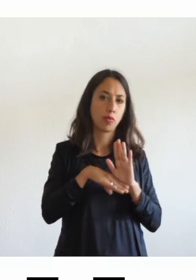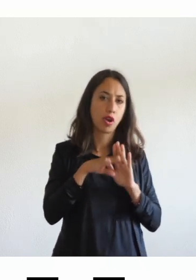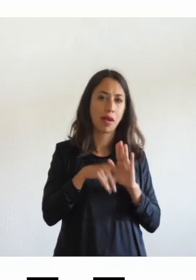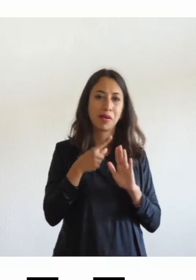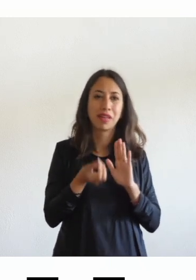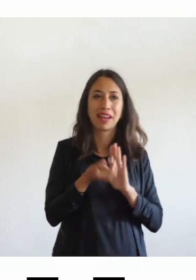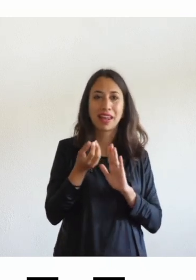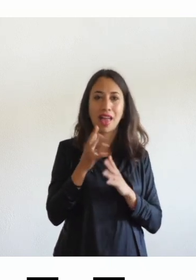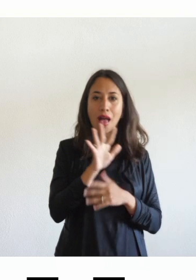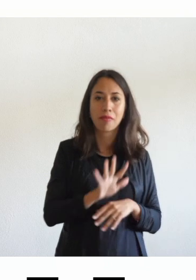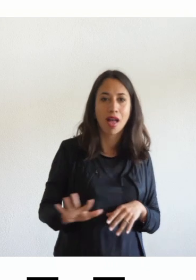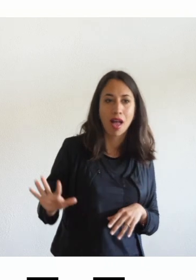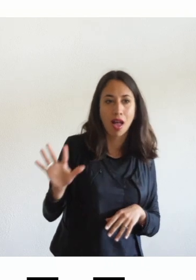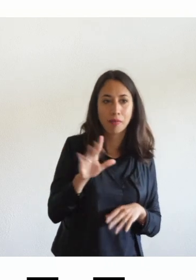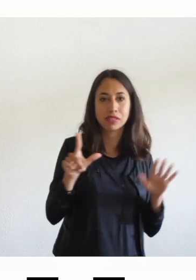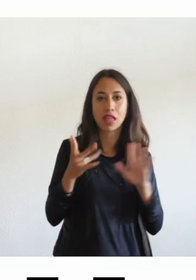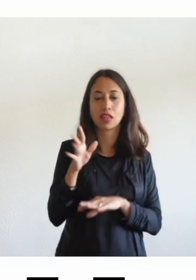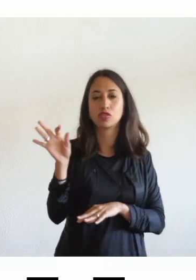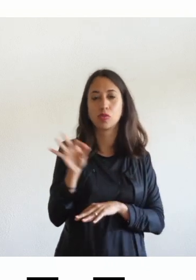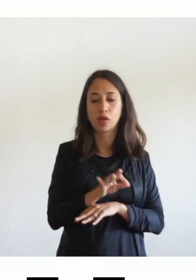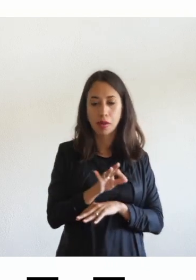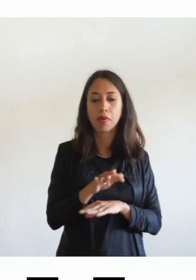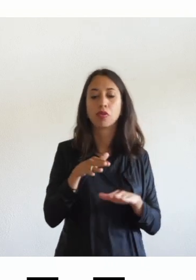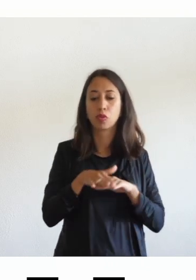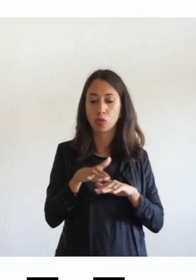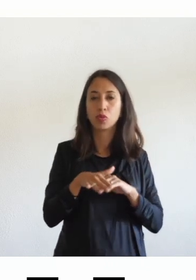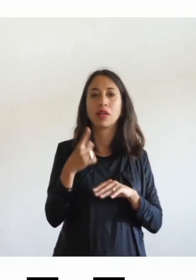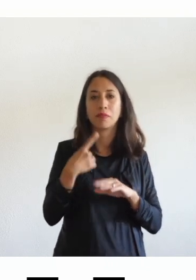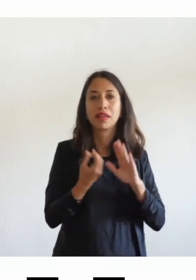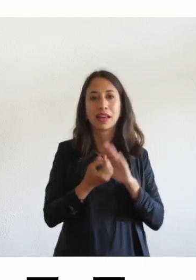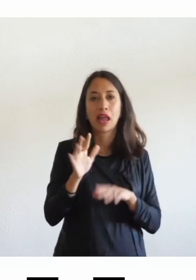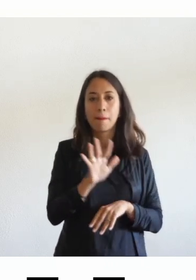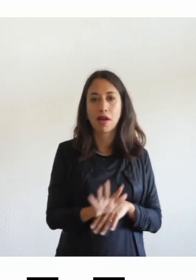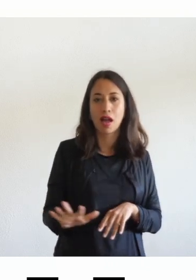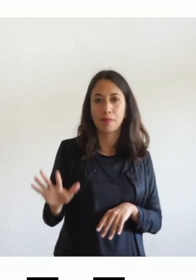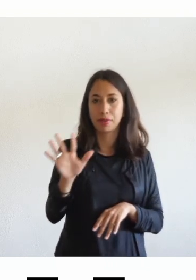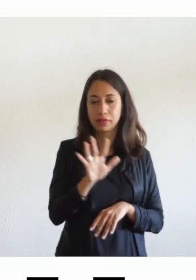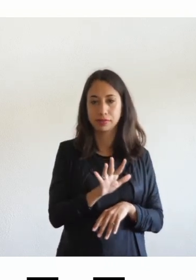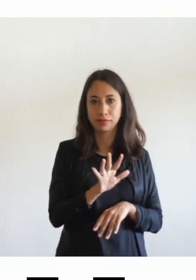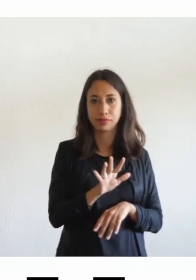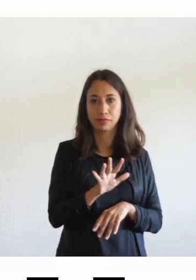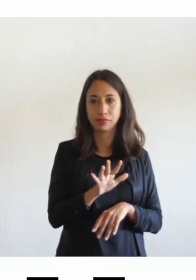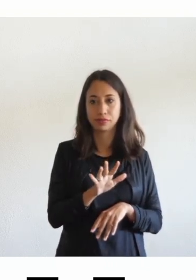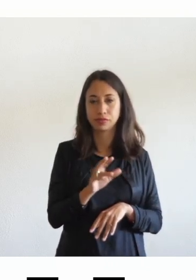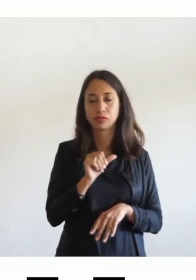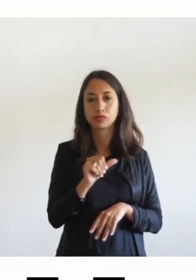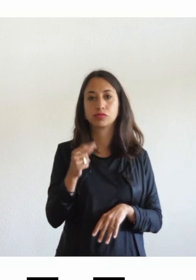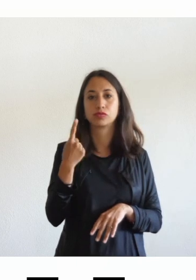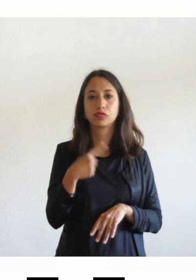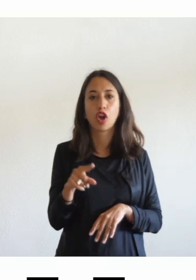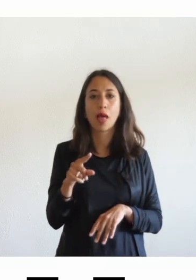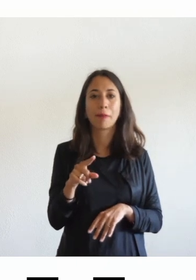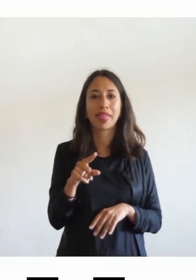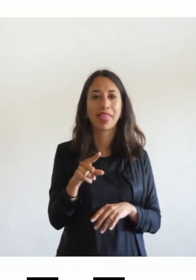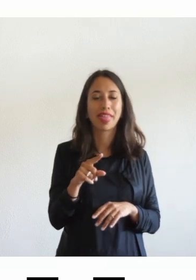per creare mappe il 75% li utilizza per creare le mappe vedete non solo per la decodifica